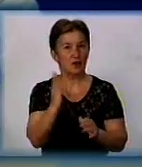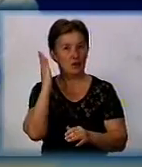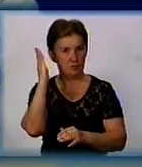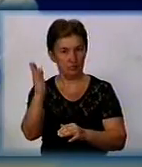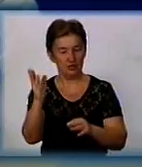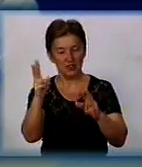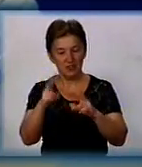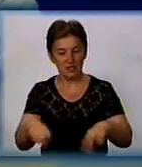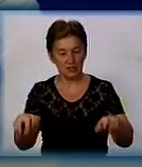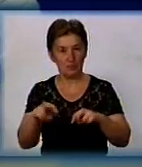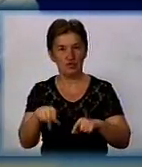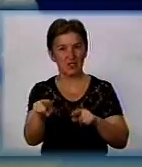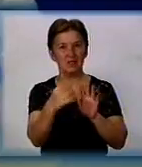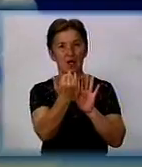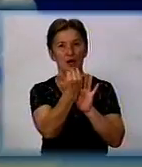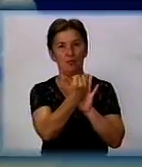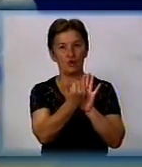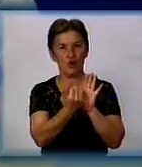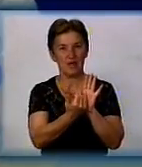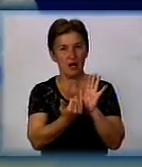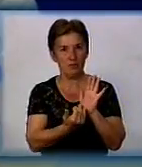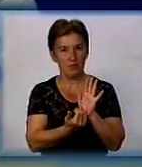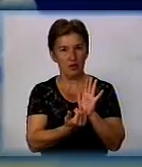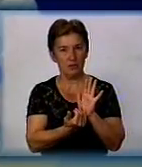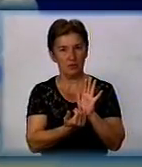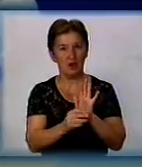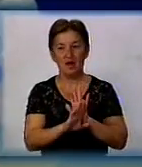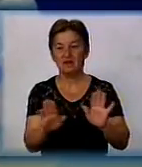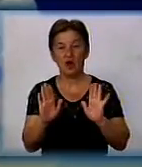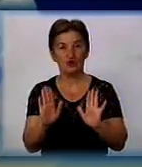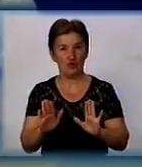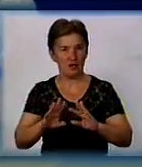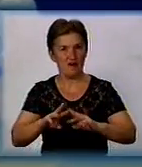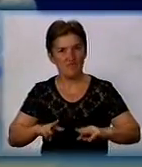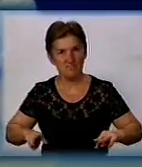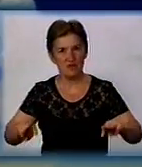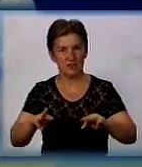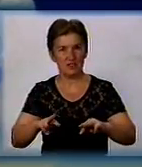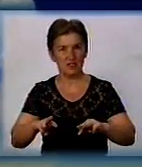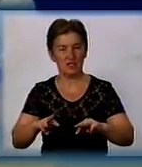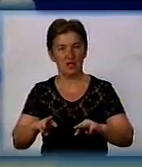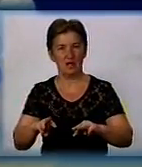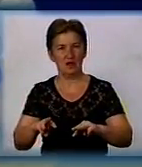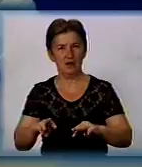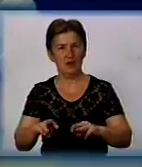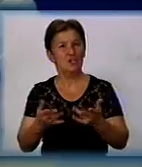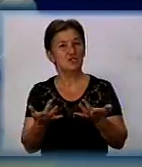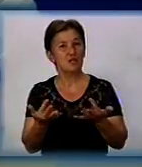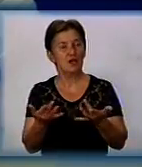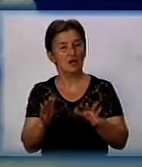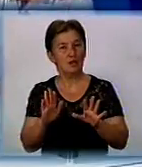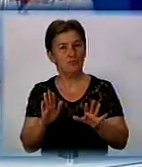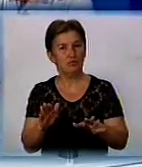програма по цьому вопросу. Она буде розмотана не тільки в Міністерстві, а й в Кабінеті. Скільки років це буде вирішуватися?